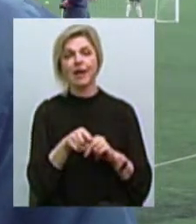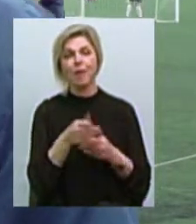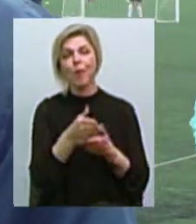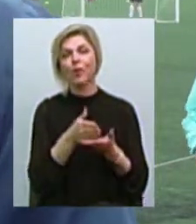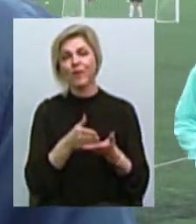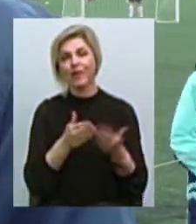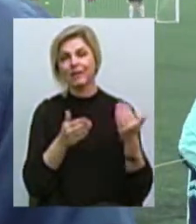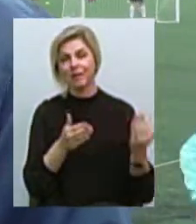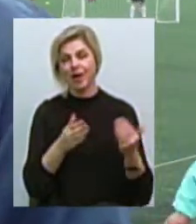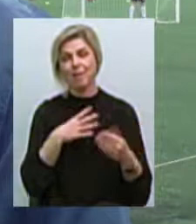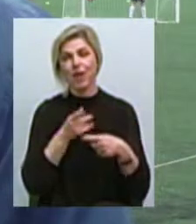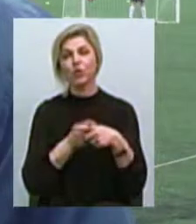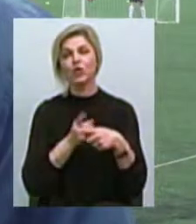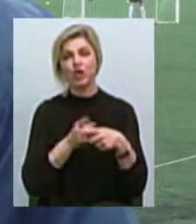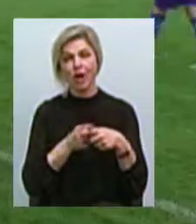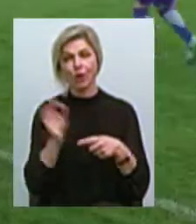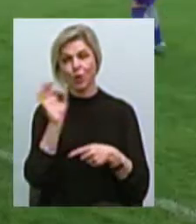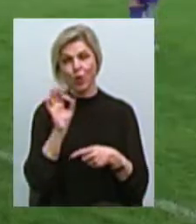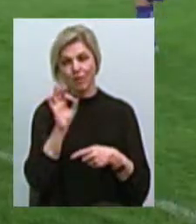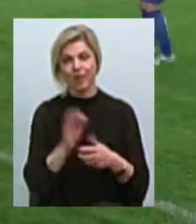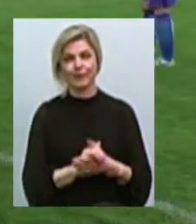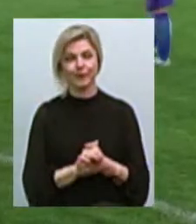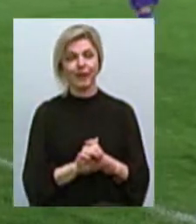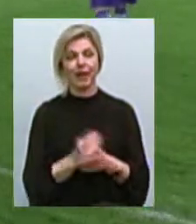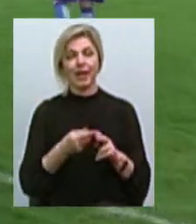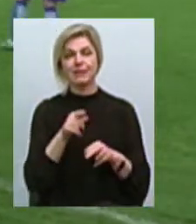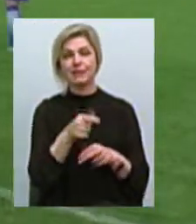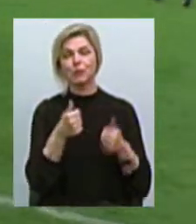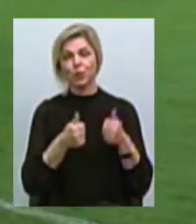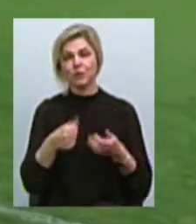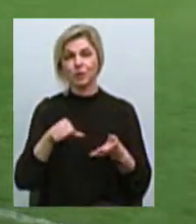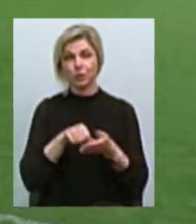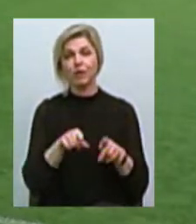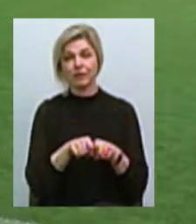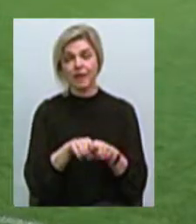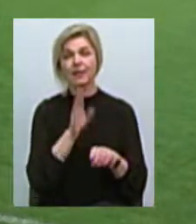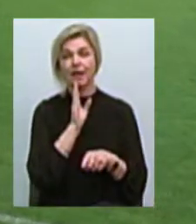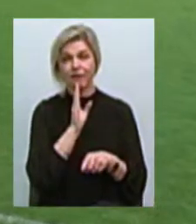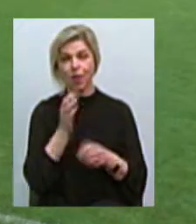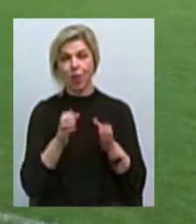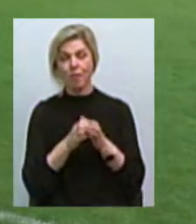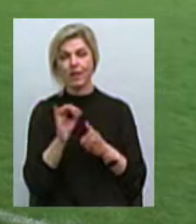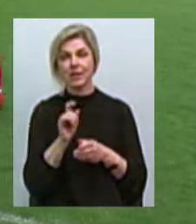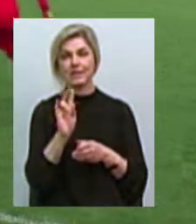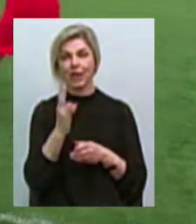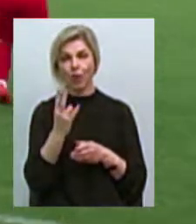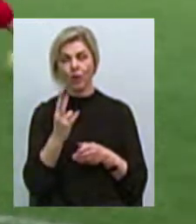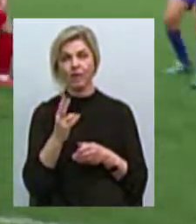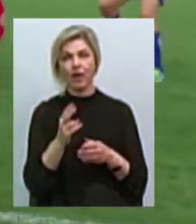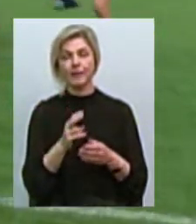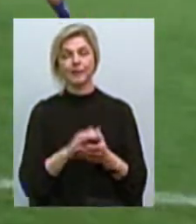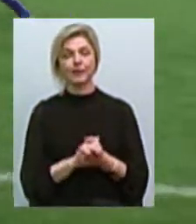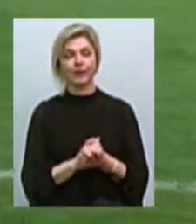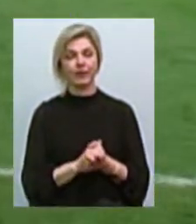Боєва нічия нульова, закономірна. На цьому турнірі грали також жіноча команда міста Миколаїва Спартак Оріон проти збірної